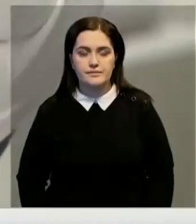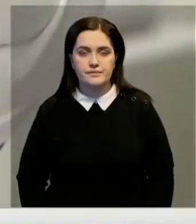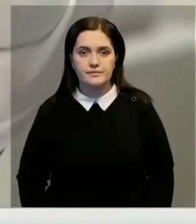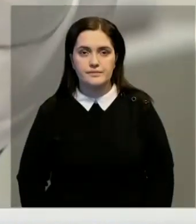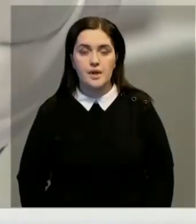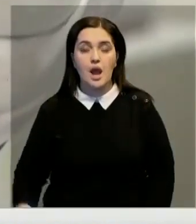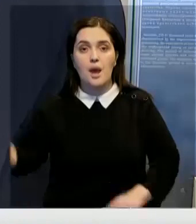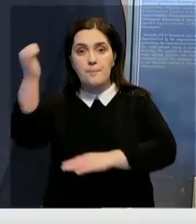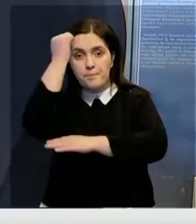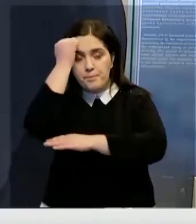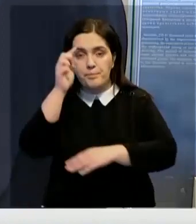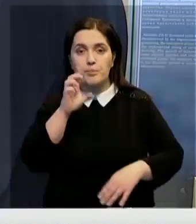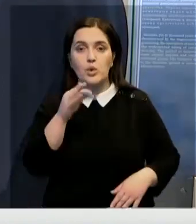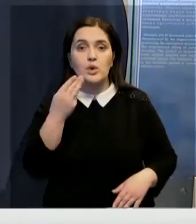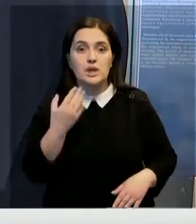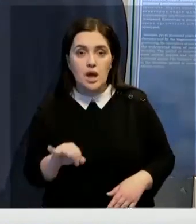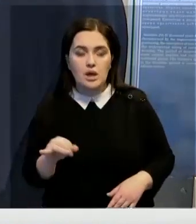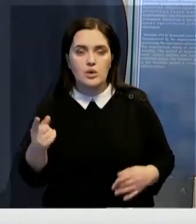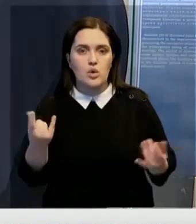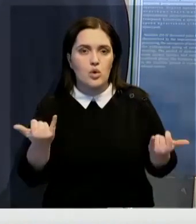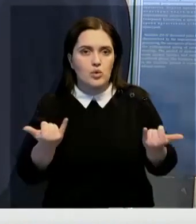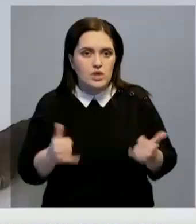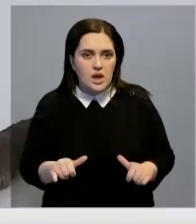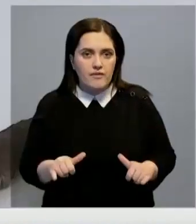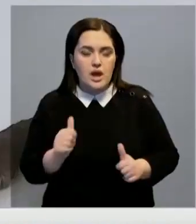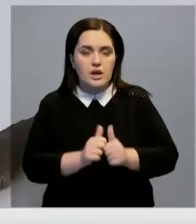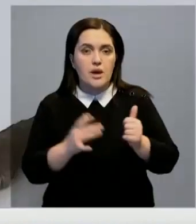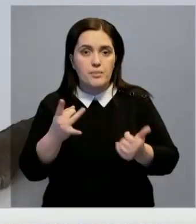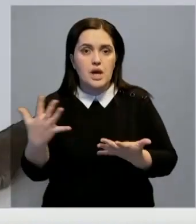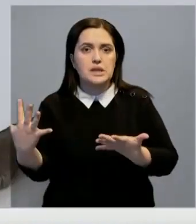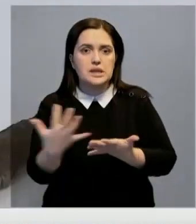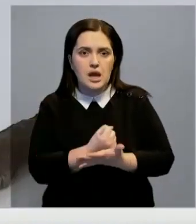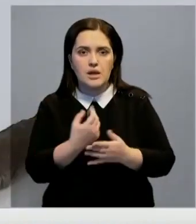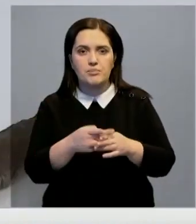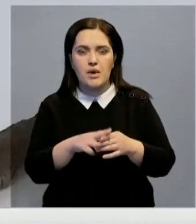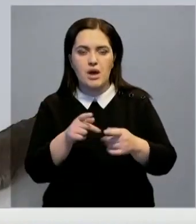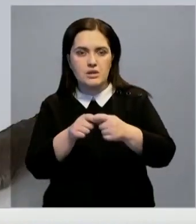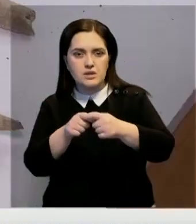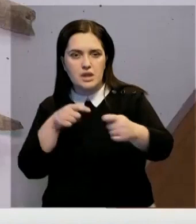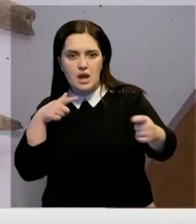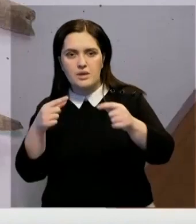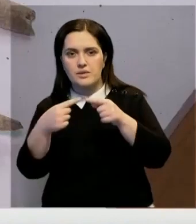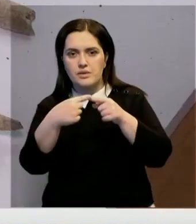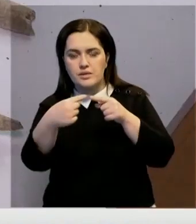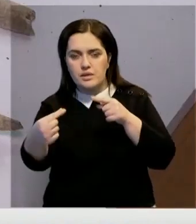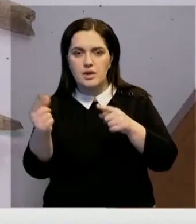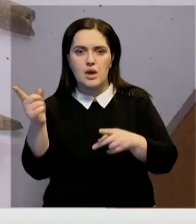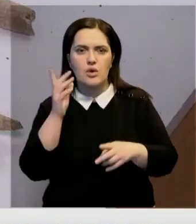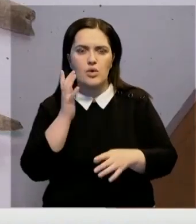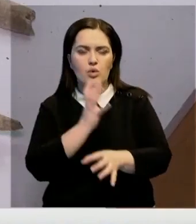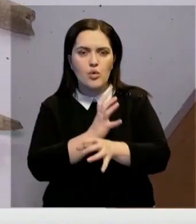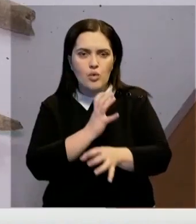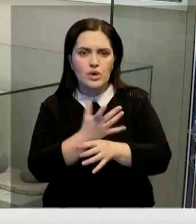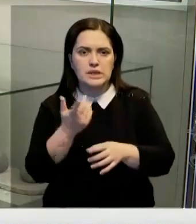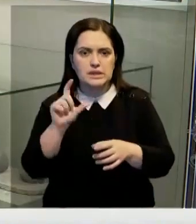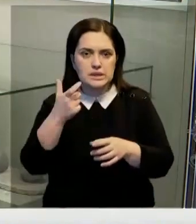Памятники батайской культуры в регионе удивляют с каждым разом. Найдены кремниевые наконечники копии стрел, двусторонние костяные иглы. По словам